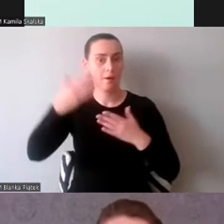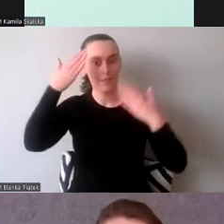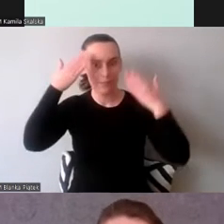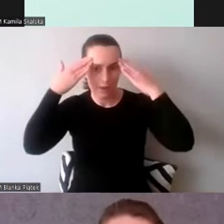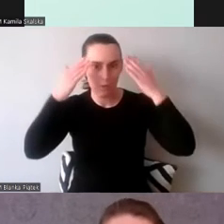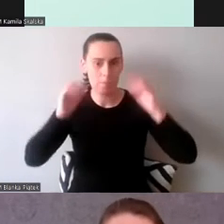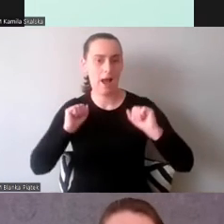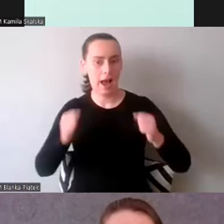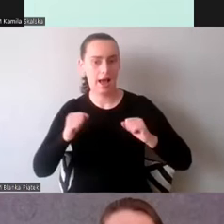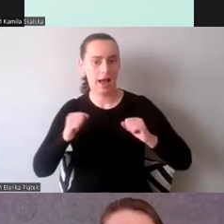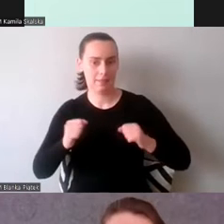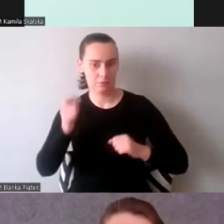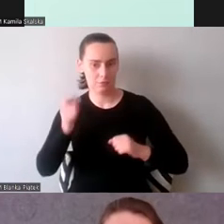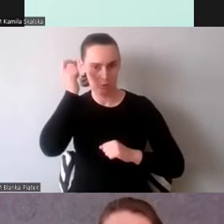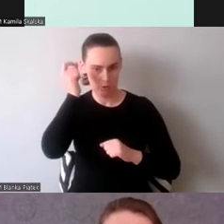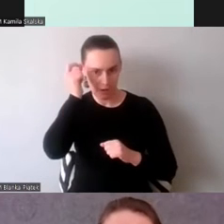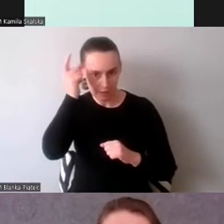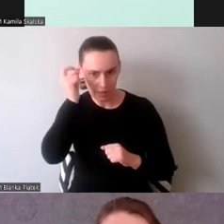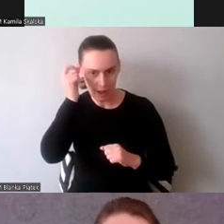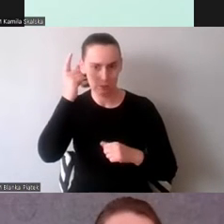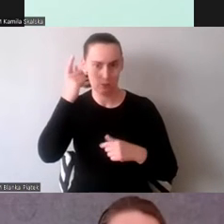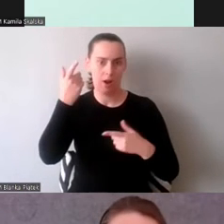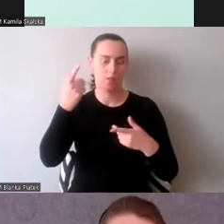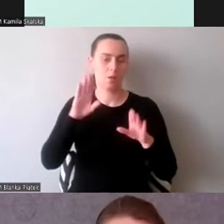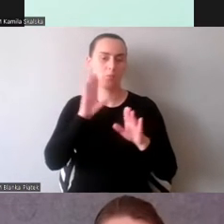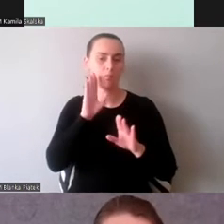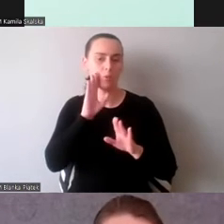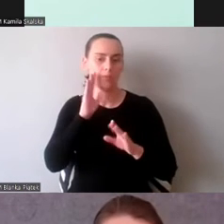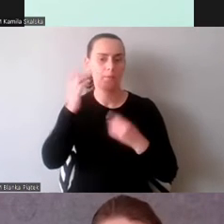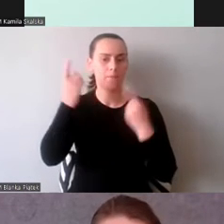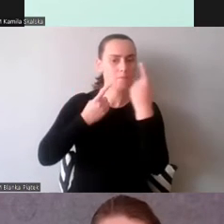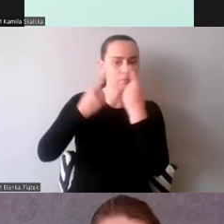intelektualną, takie jak na przykład myślenie czy rozumowanie.